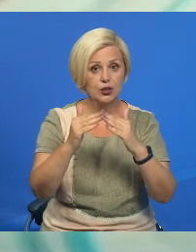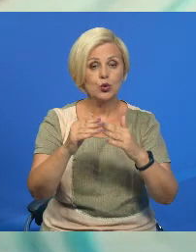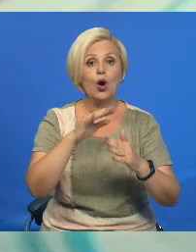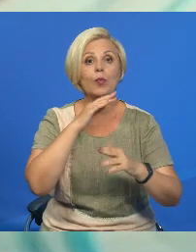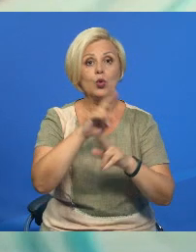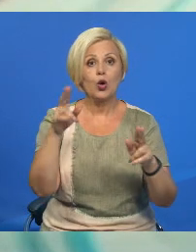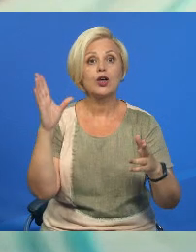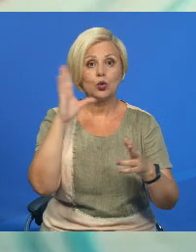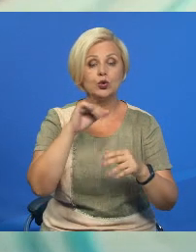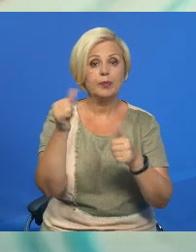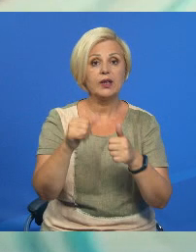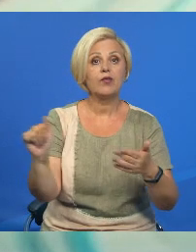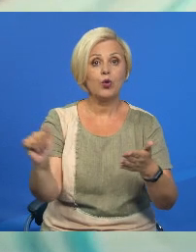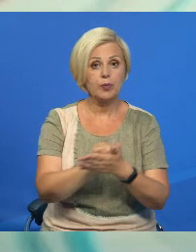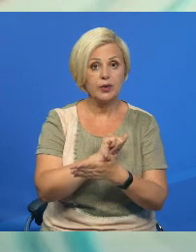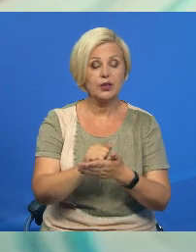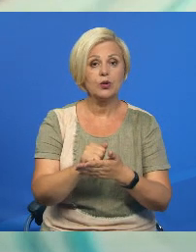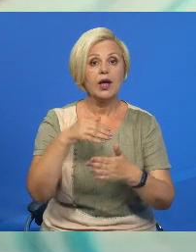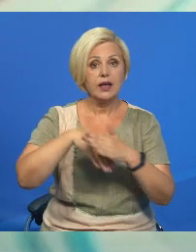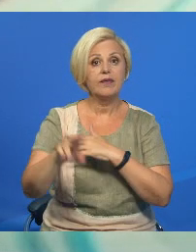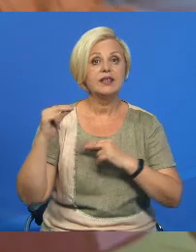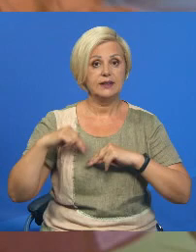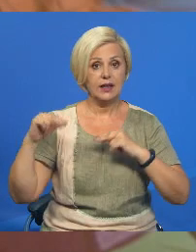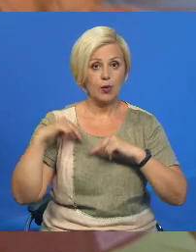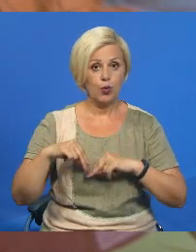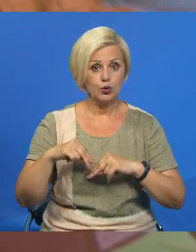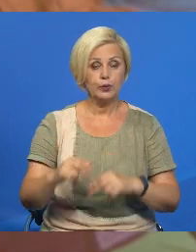Шмат хто поспел оформить документы и выйти на работу.